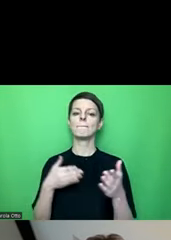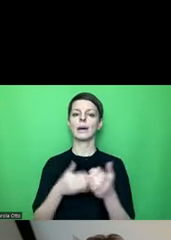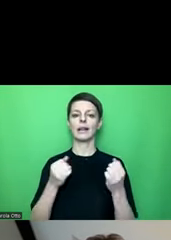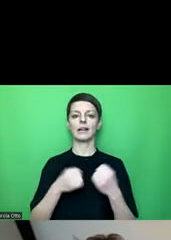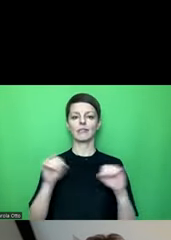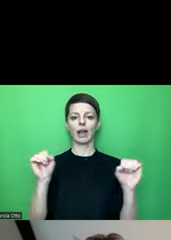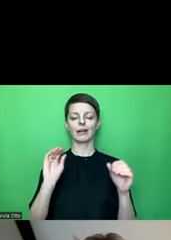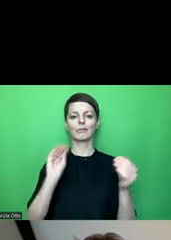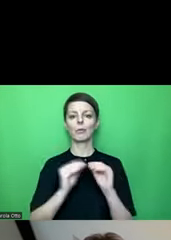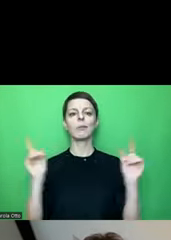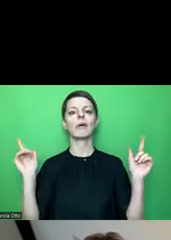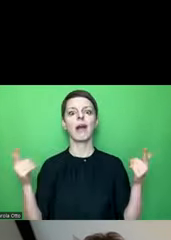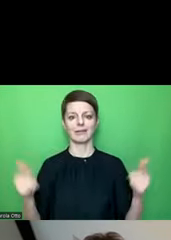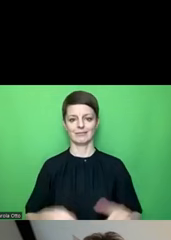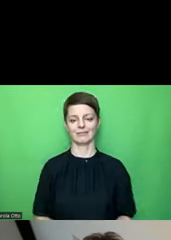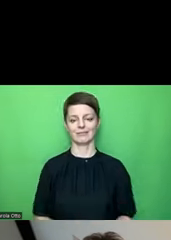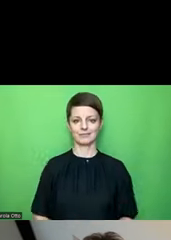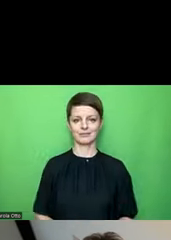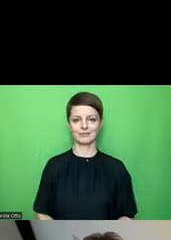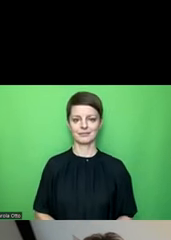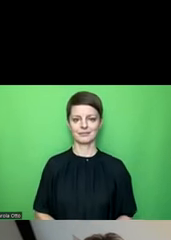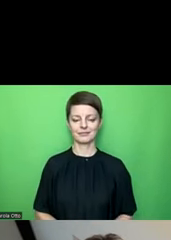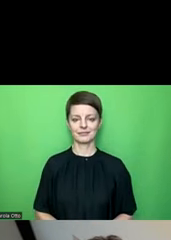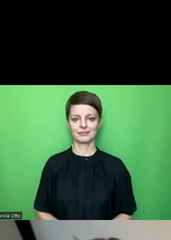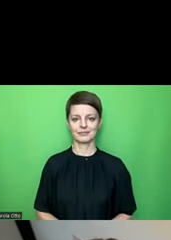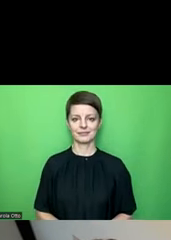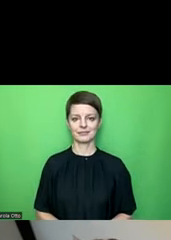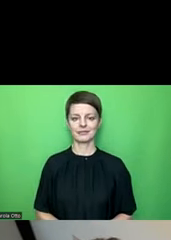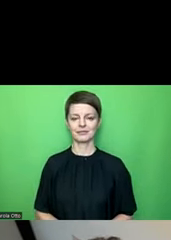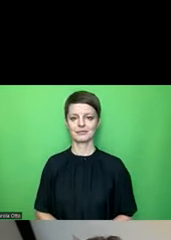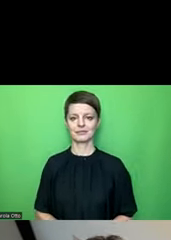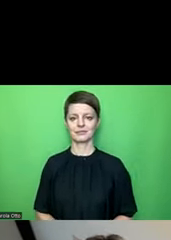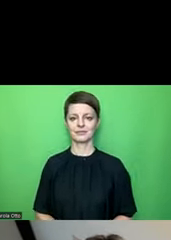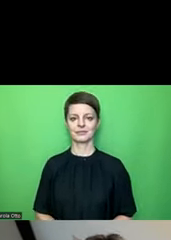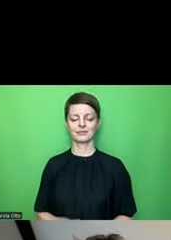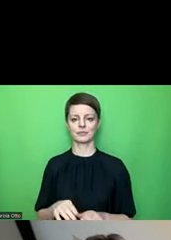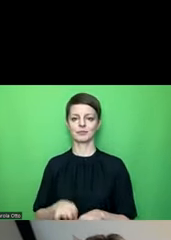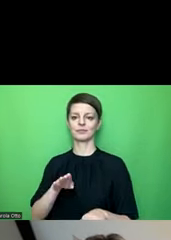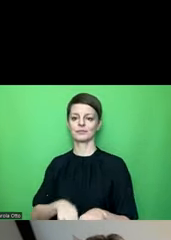keine Probleme in der Statuszeile. Ich gehe mal nochmal einen Schritt zurück.